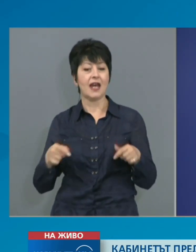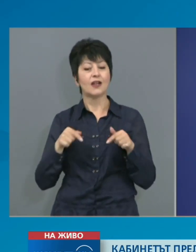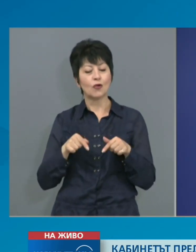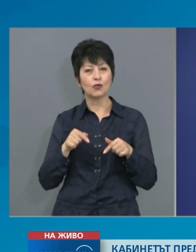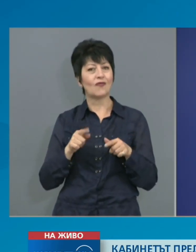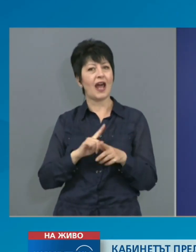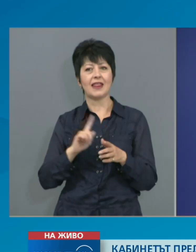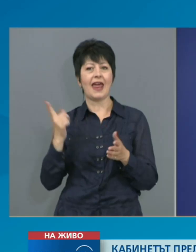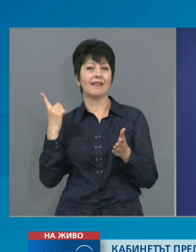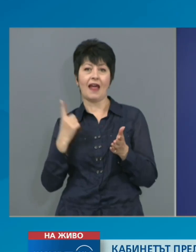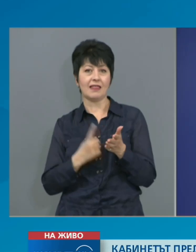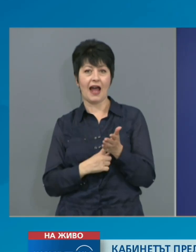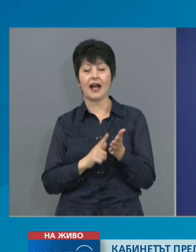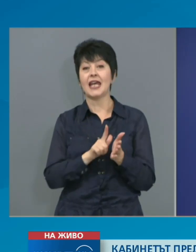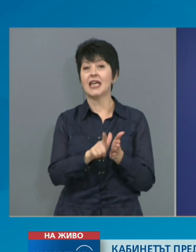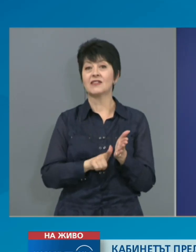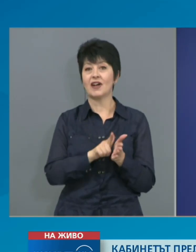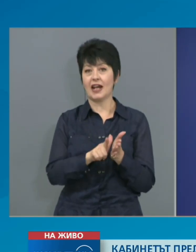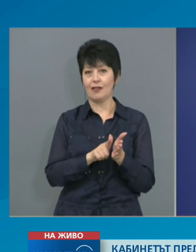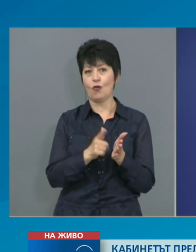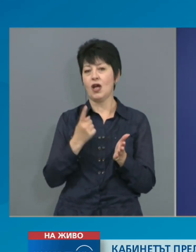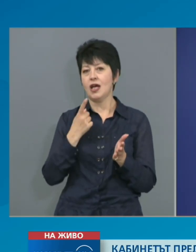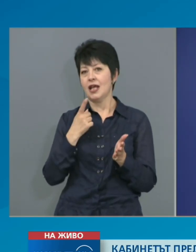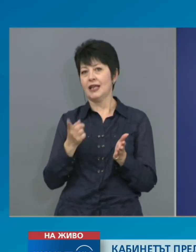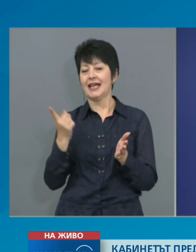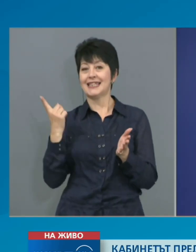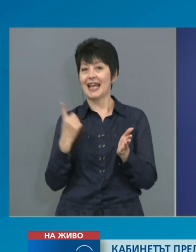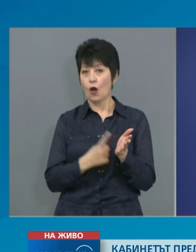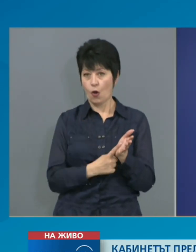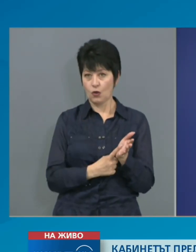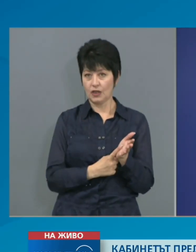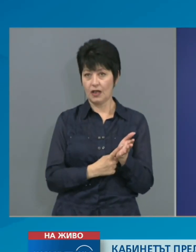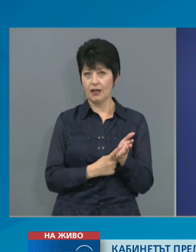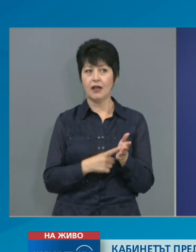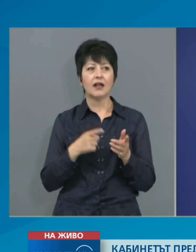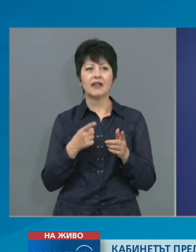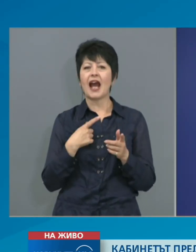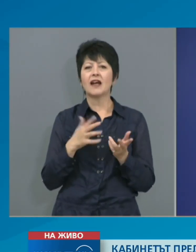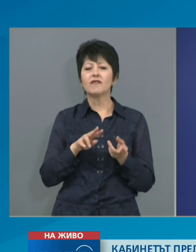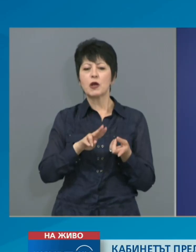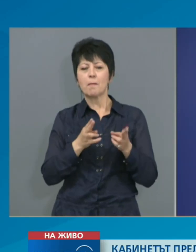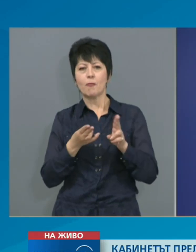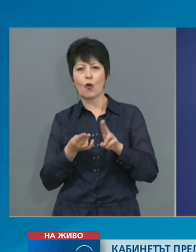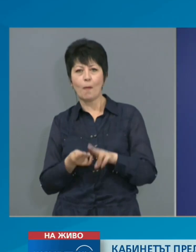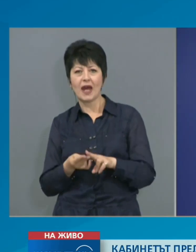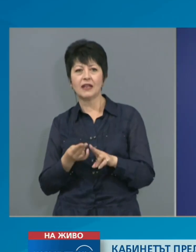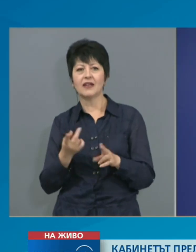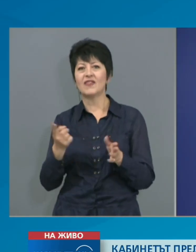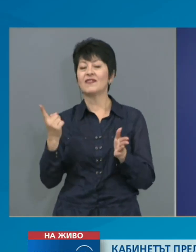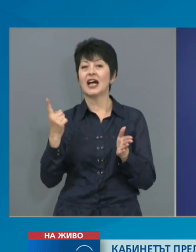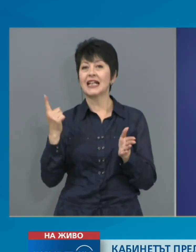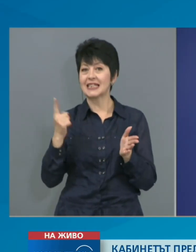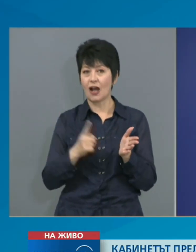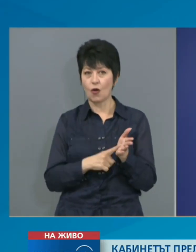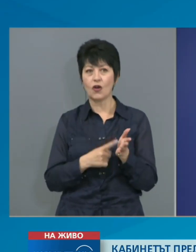извънредност на законодателството, не налагат нарочни промени в закона, който